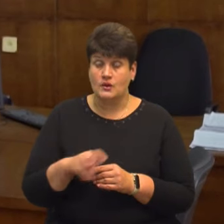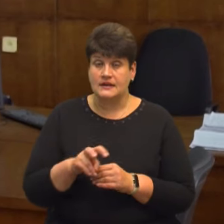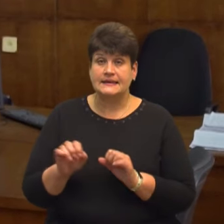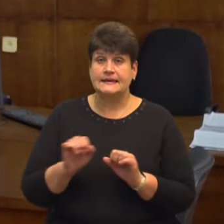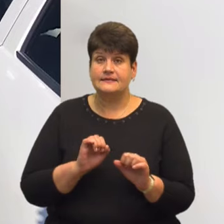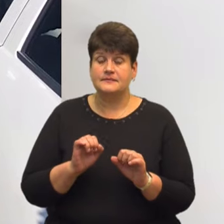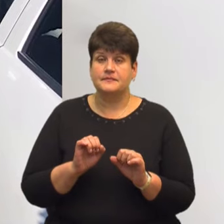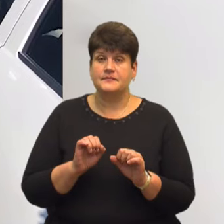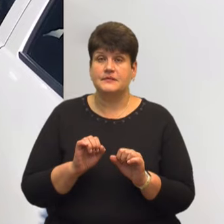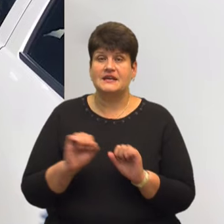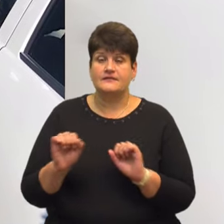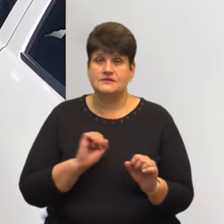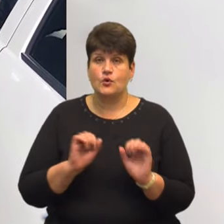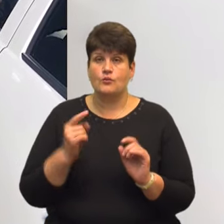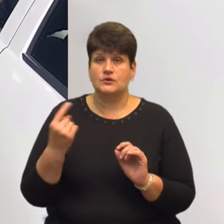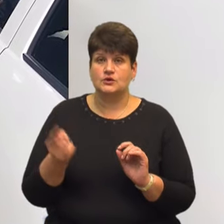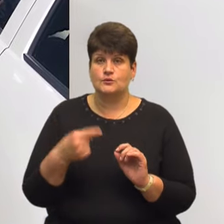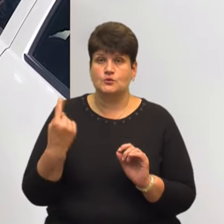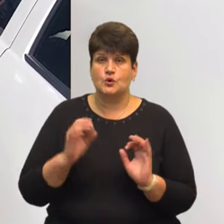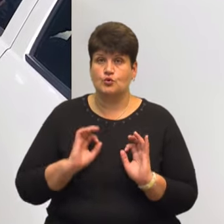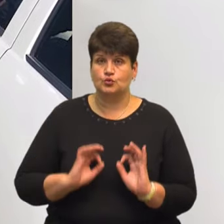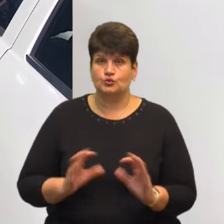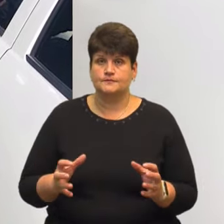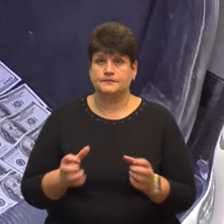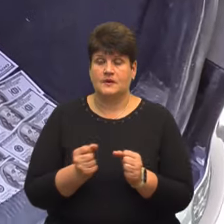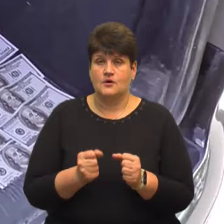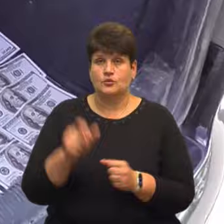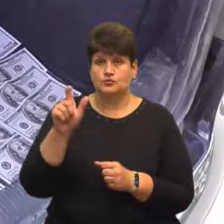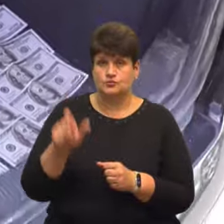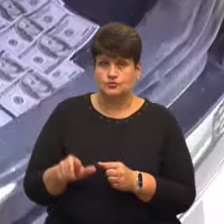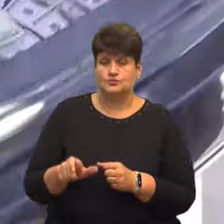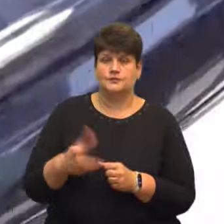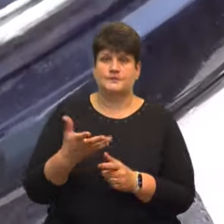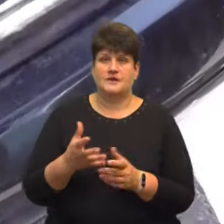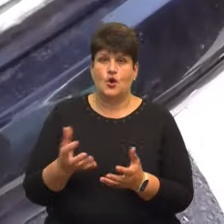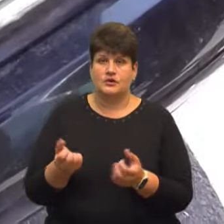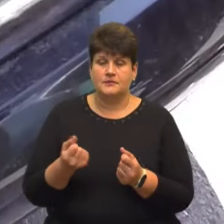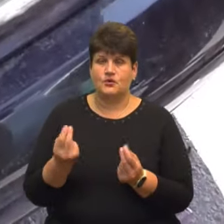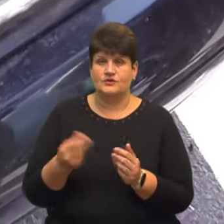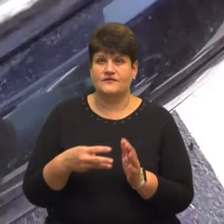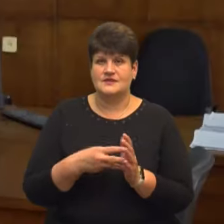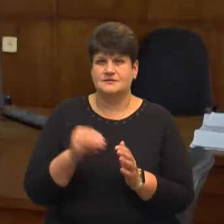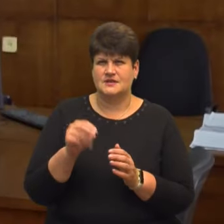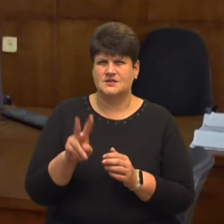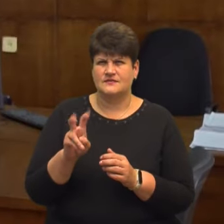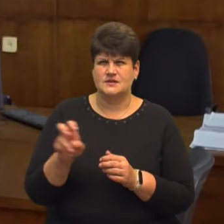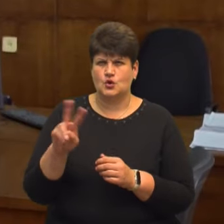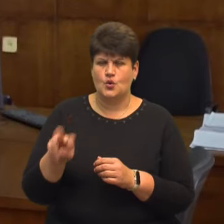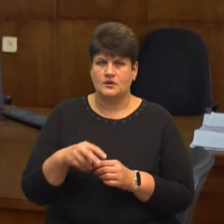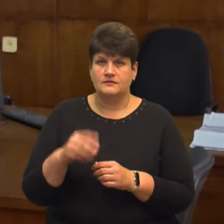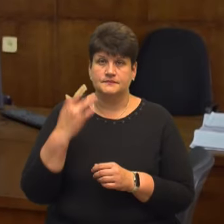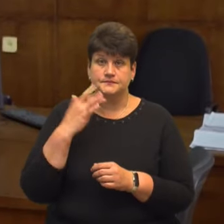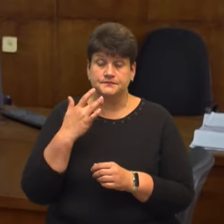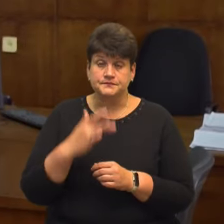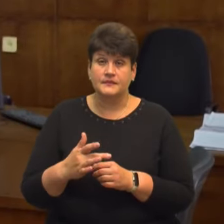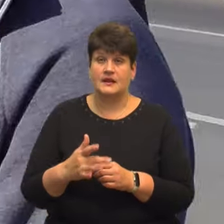Тернопільської окружної прокуратури чоловіка було затримано під час отримання грошових коштів в сумі 7 тисяч 200 доларів США. Начальник відділення